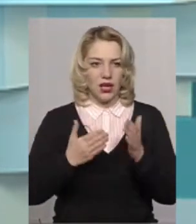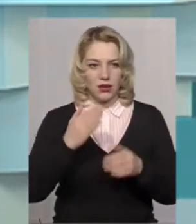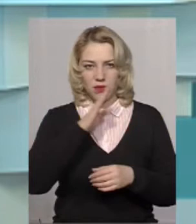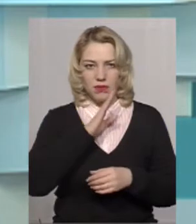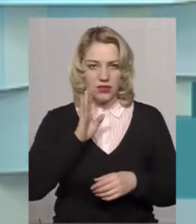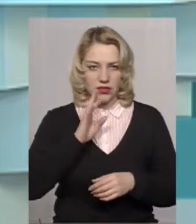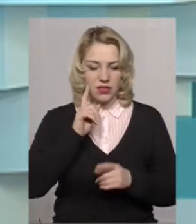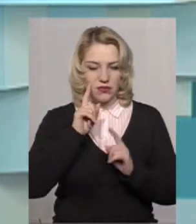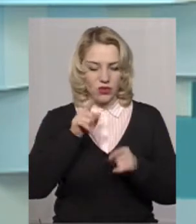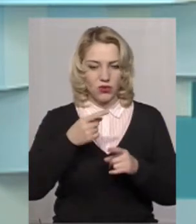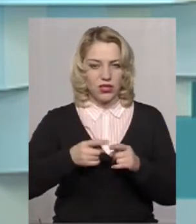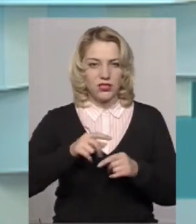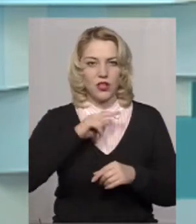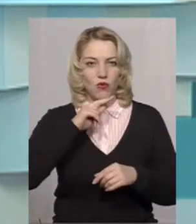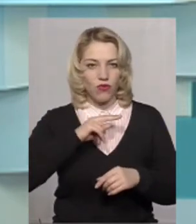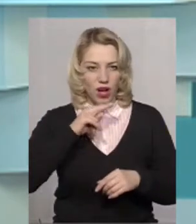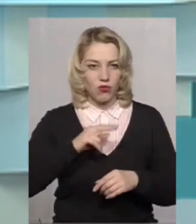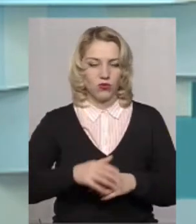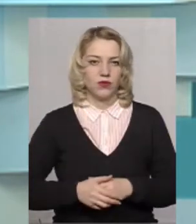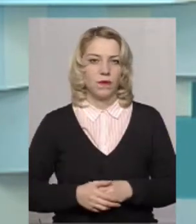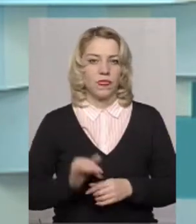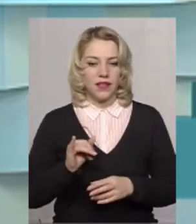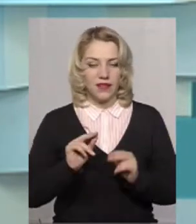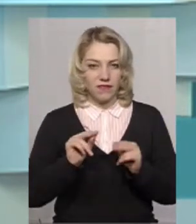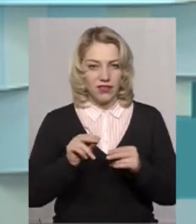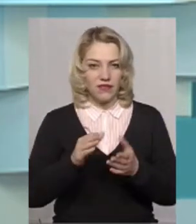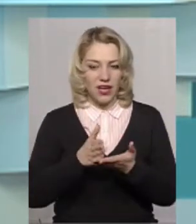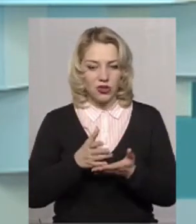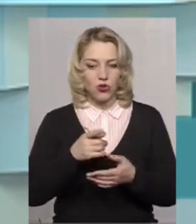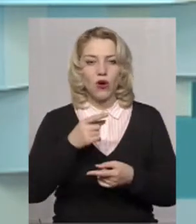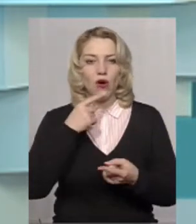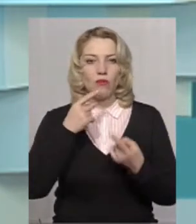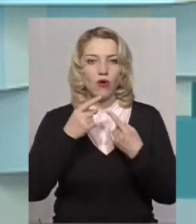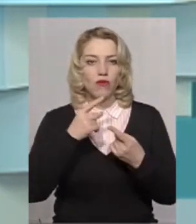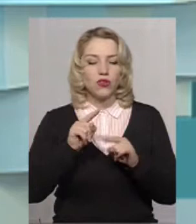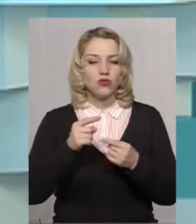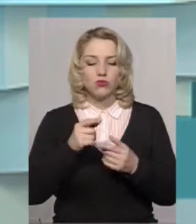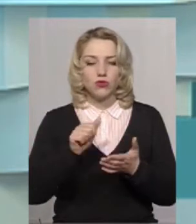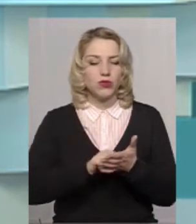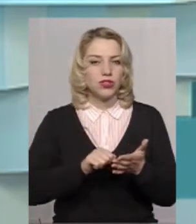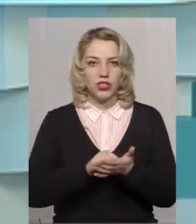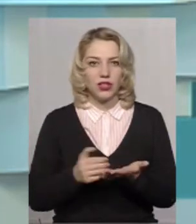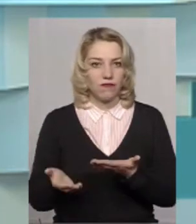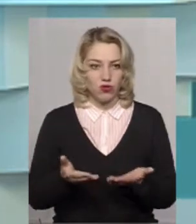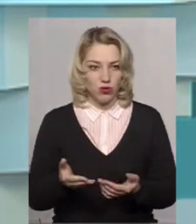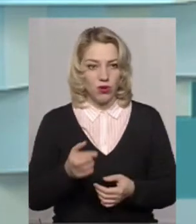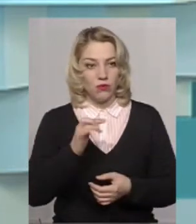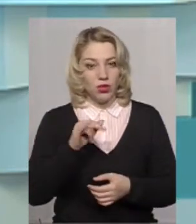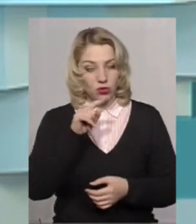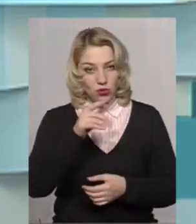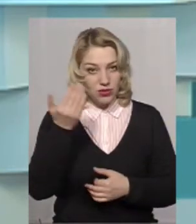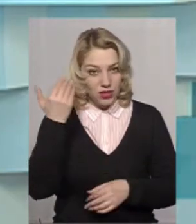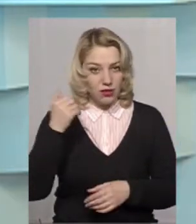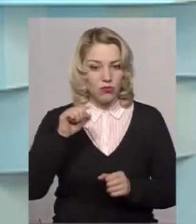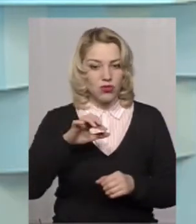якби батьки звернули на це увагу і відверто проговорили, чому, в чому є причина, я думаю, що тоді